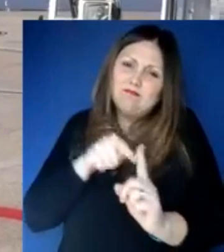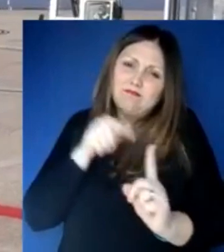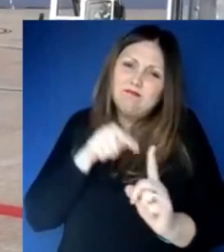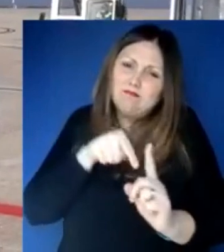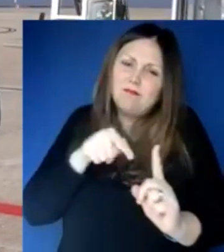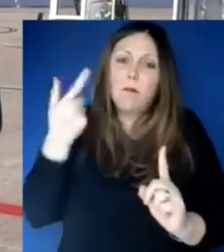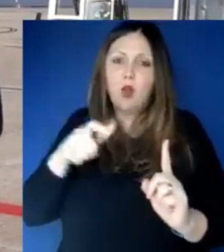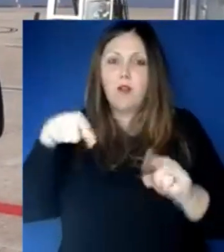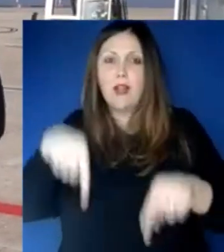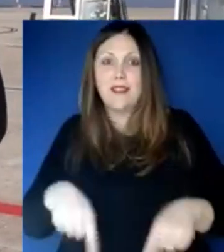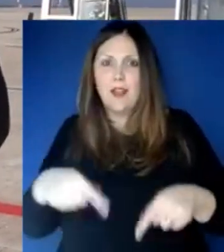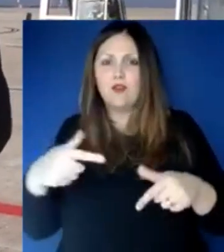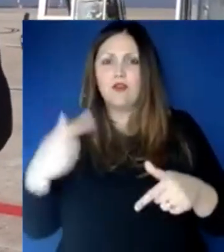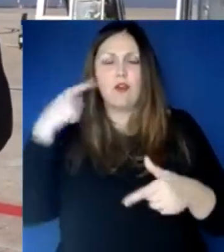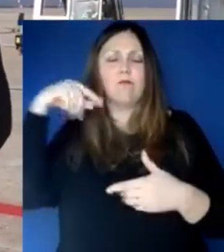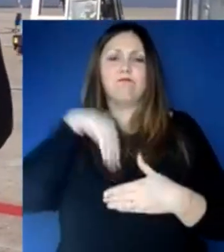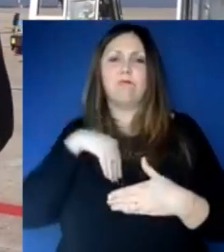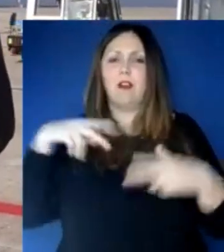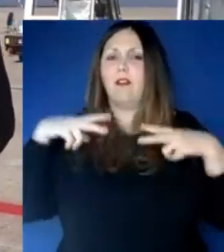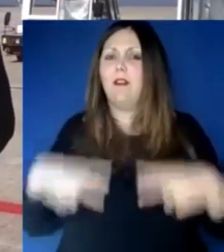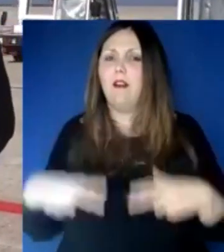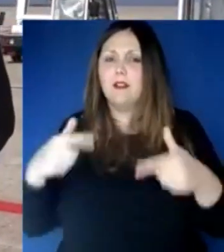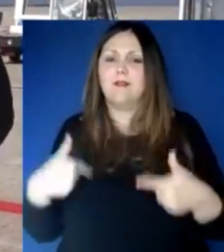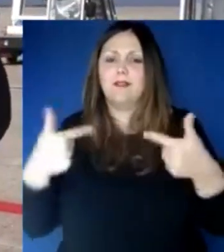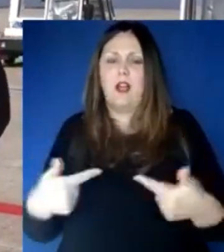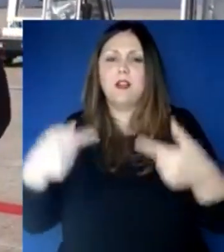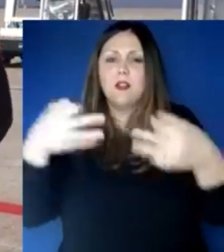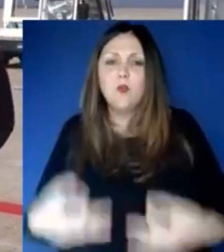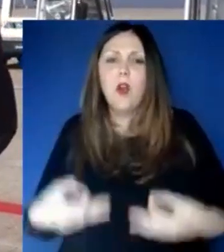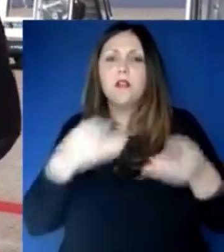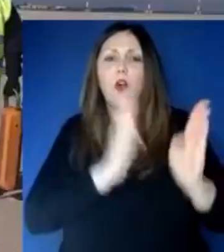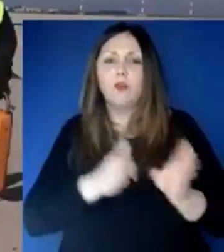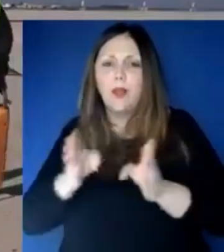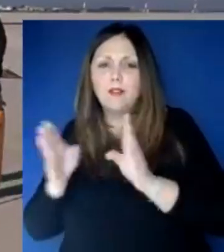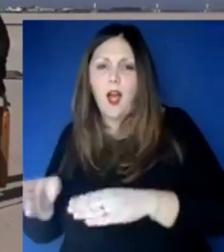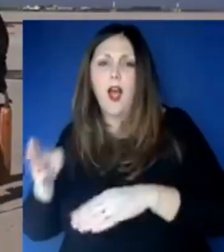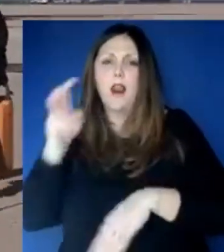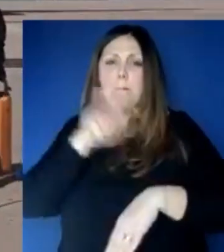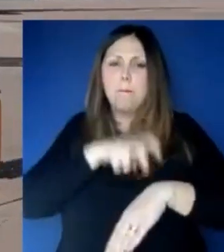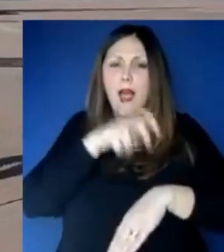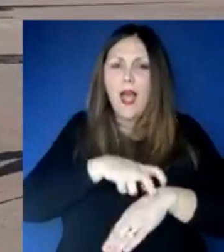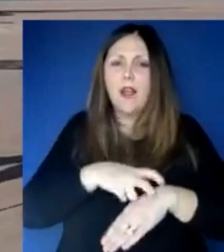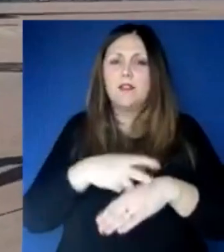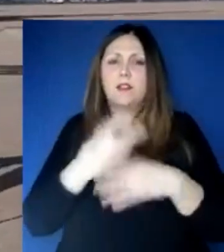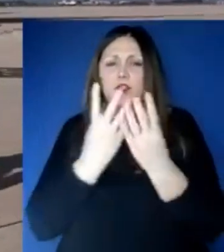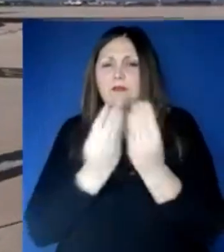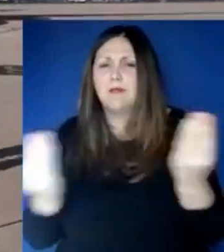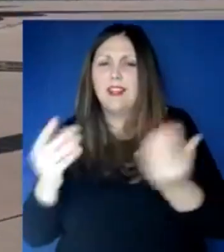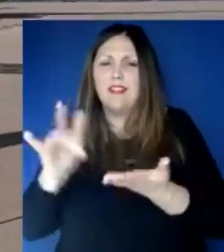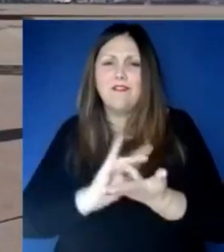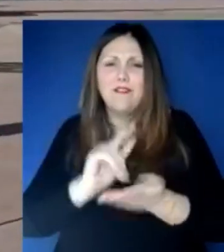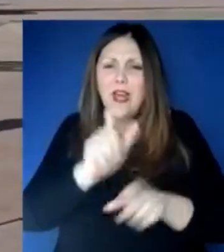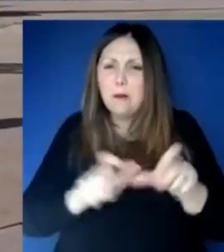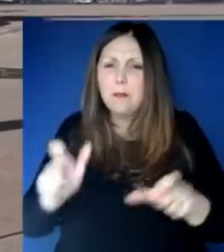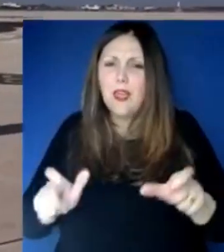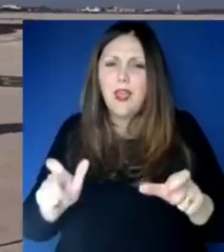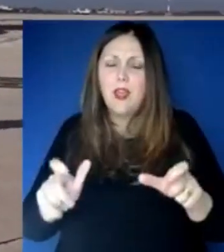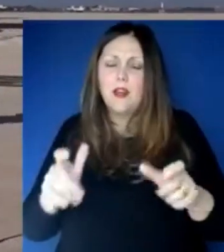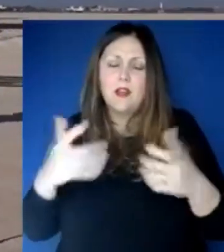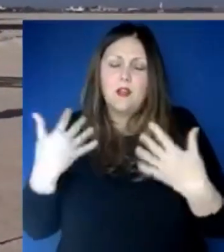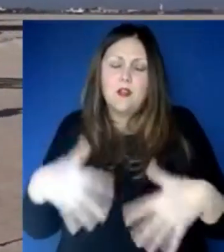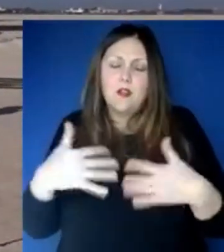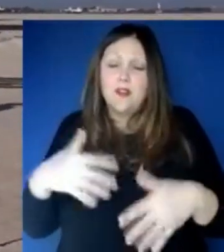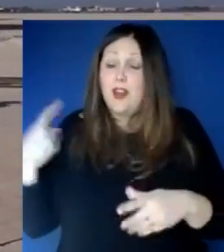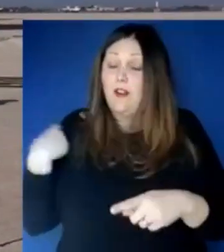una di quelle cose che mi ha fatto più male e sentire anche da parte di qualcuno che la mancanza dei DPI era una